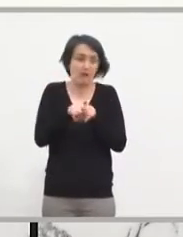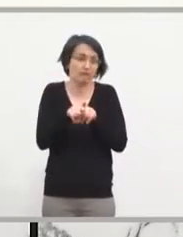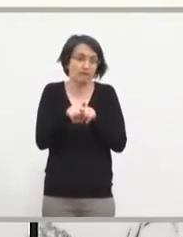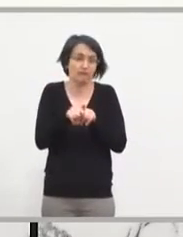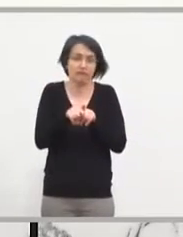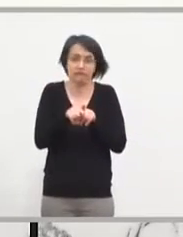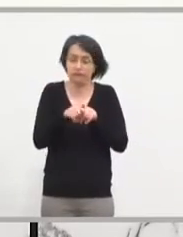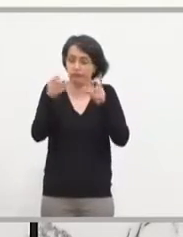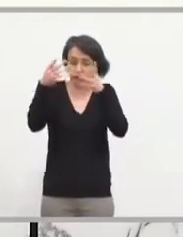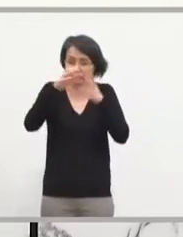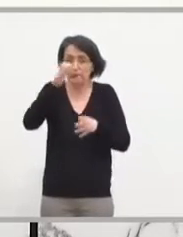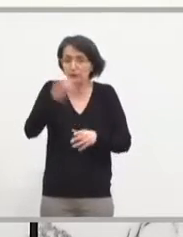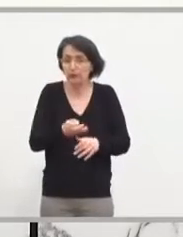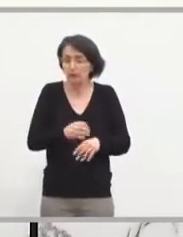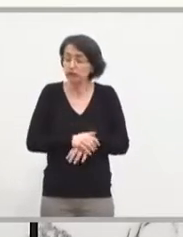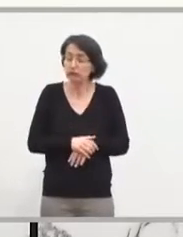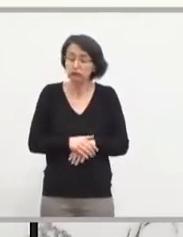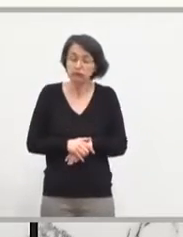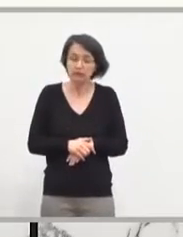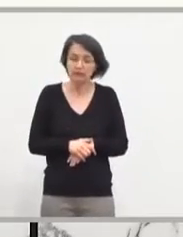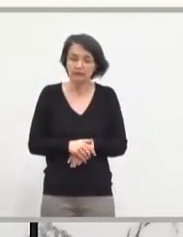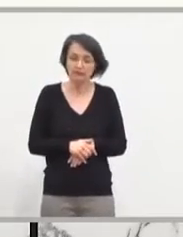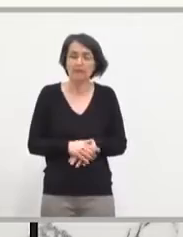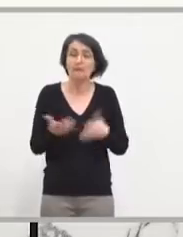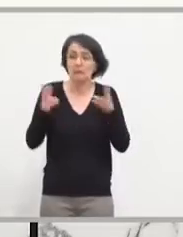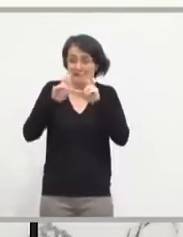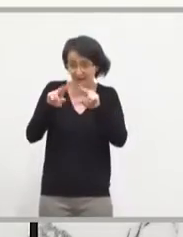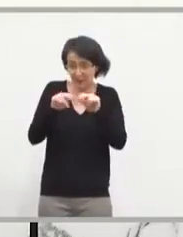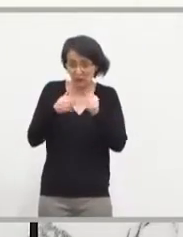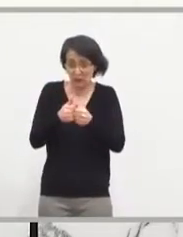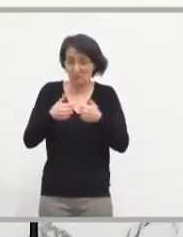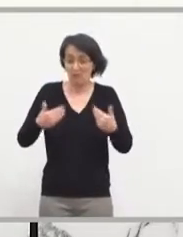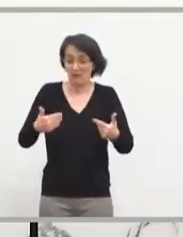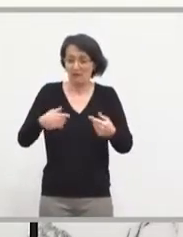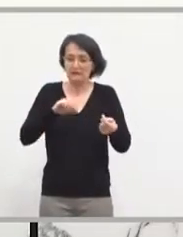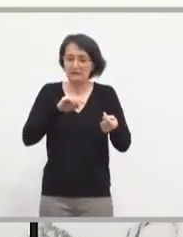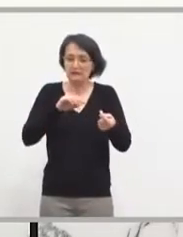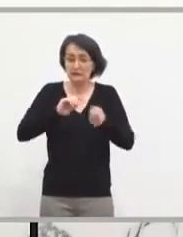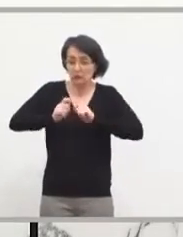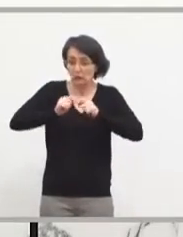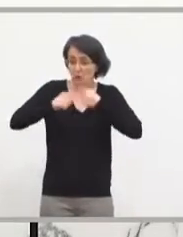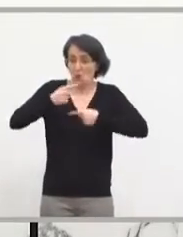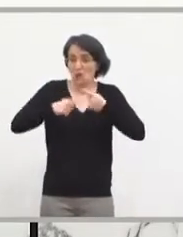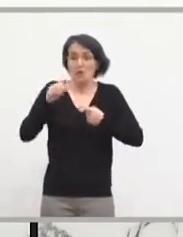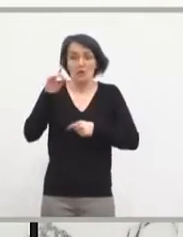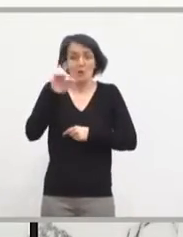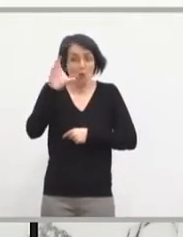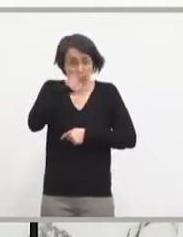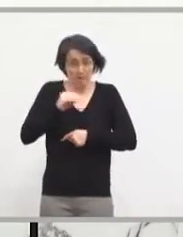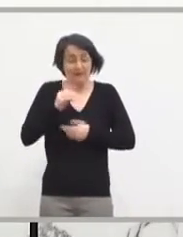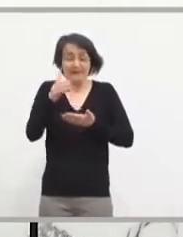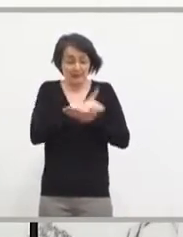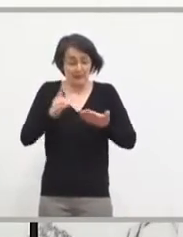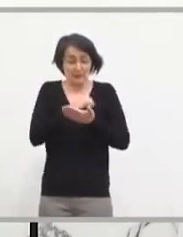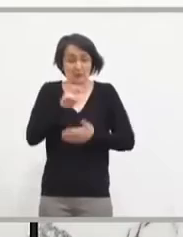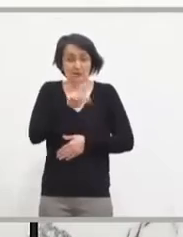que je cautionne. Je vous explique seulement où en sont les discussions parce que là, nous sommes sur un domaine départemental puisque vous savez